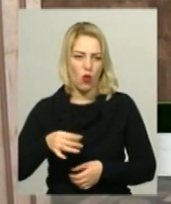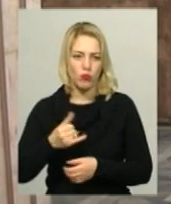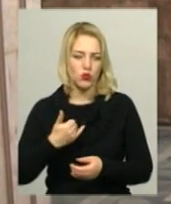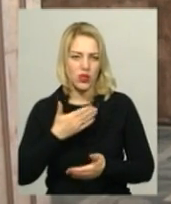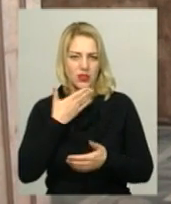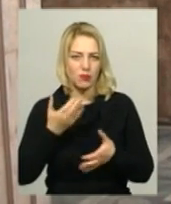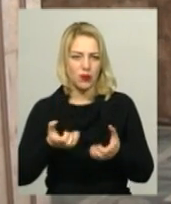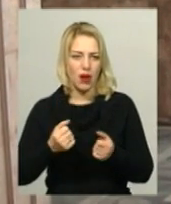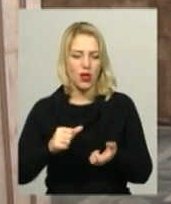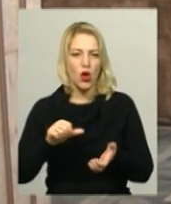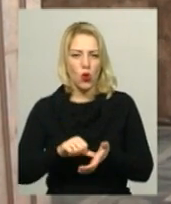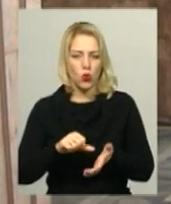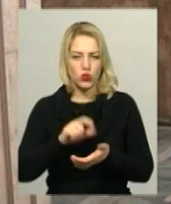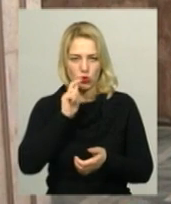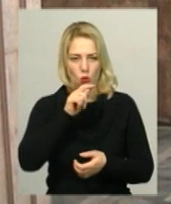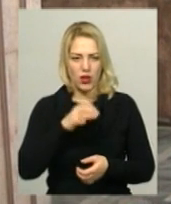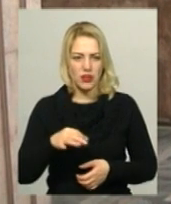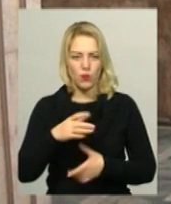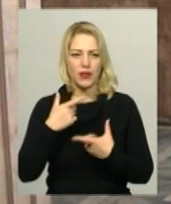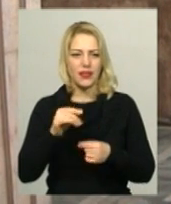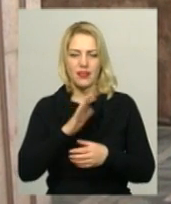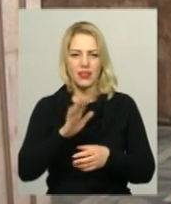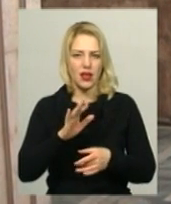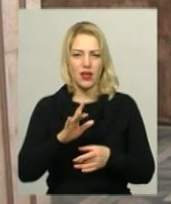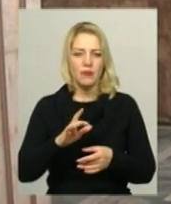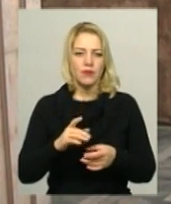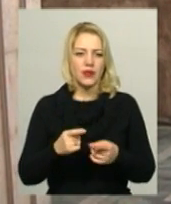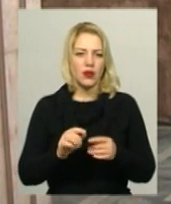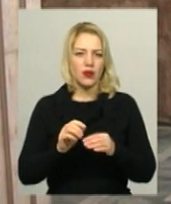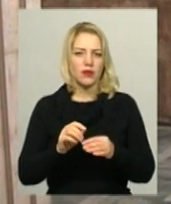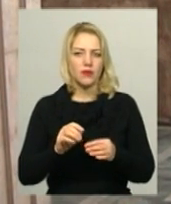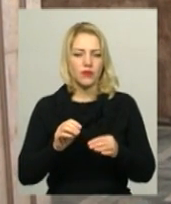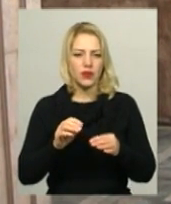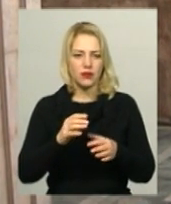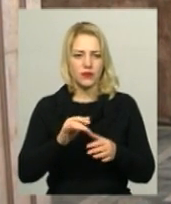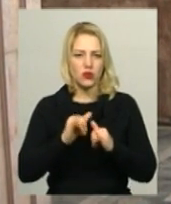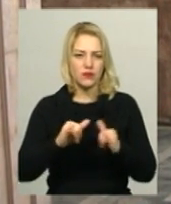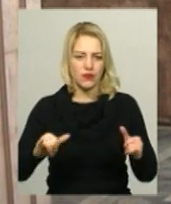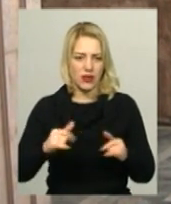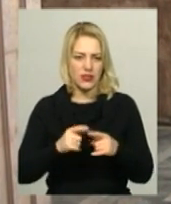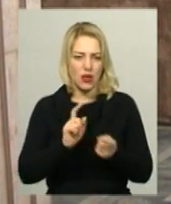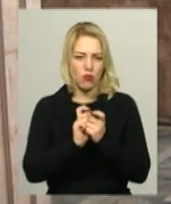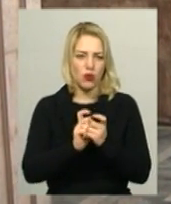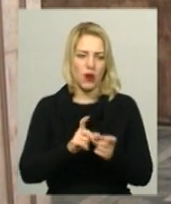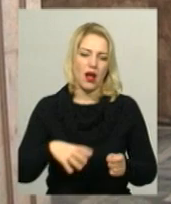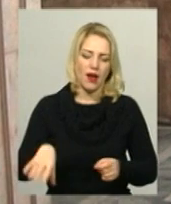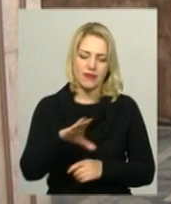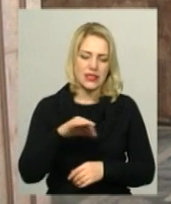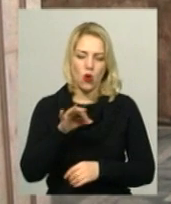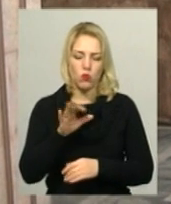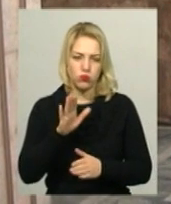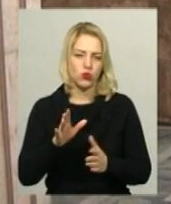в нас не приймає участь Луганська область. Це там, де не культивується боротьба. Ті всі області всі будуть задіяні в цьому